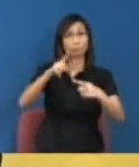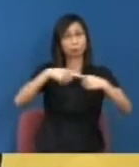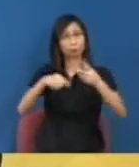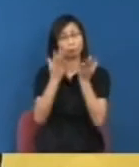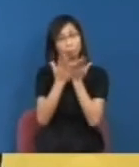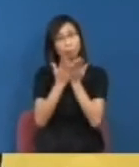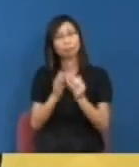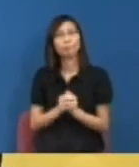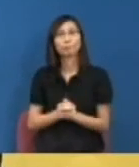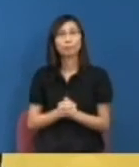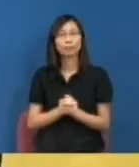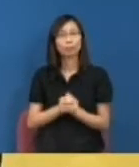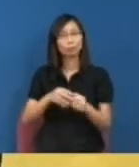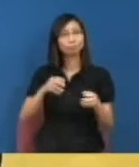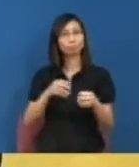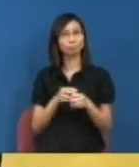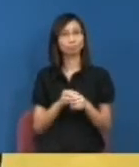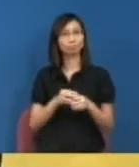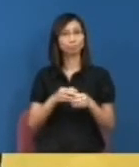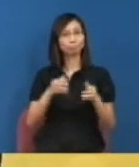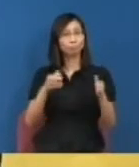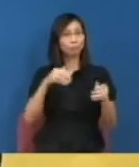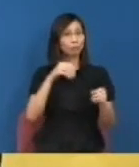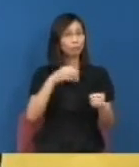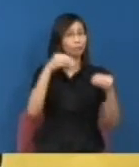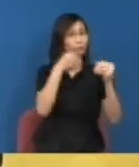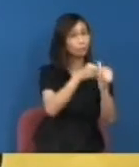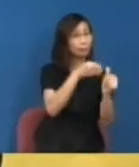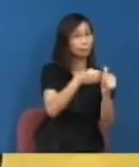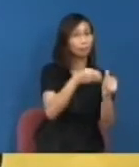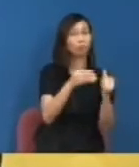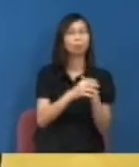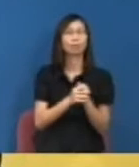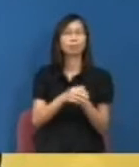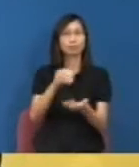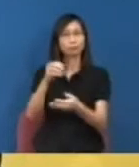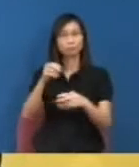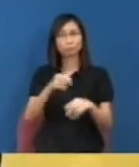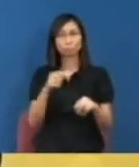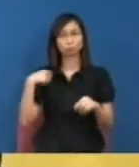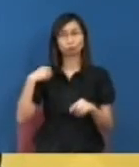港英在遠東地區服務於大英大國的一些人才